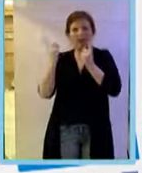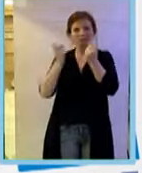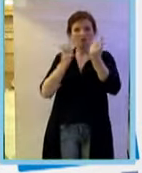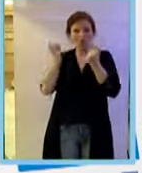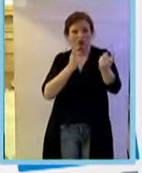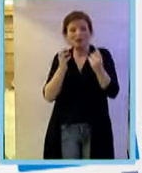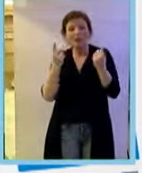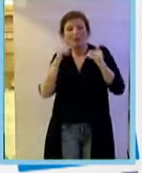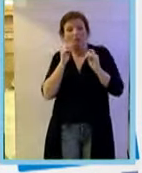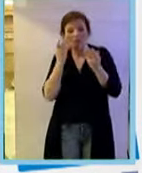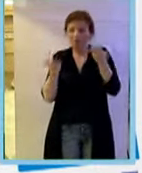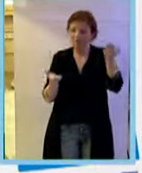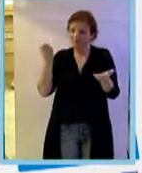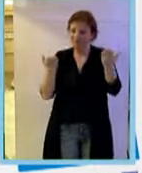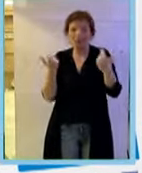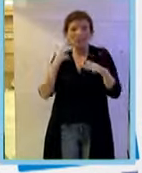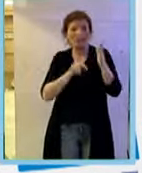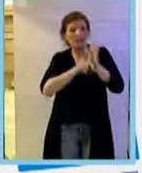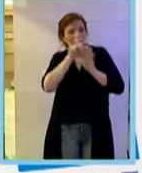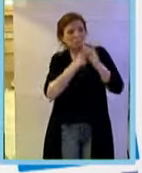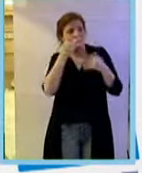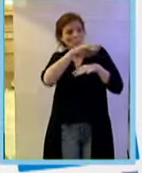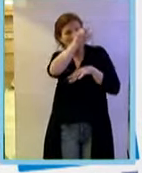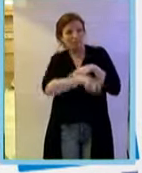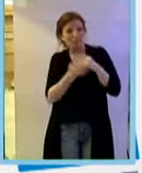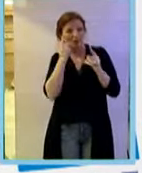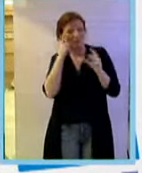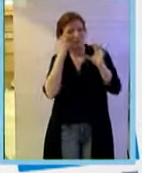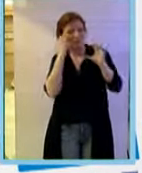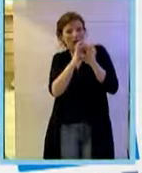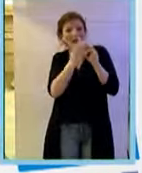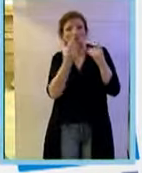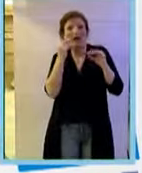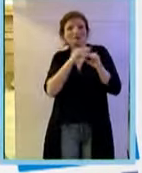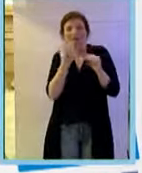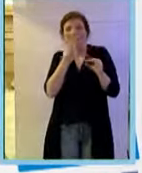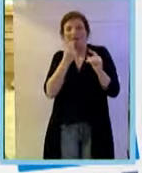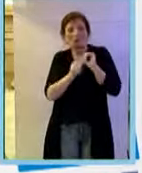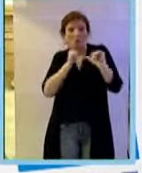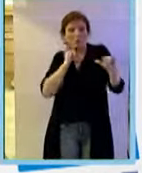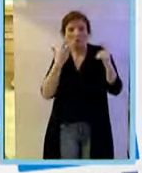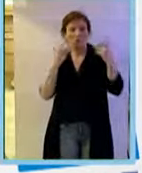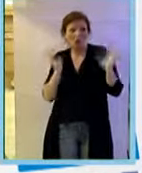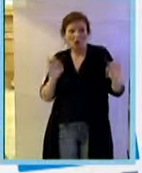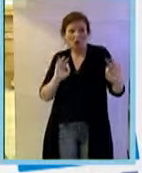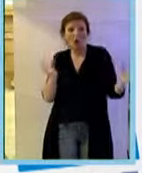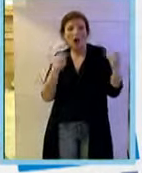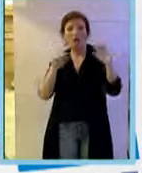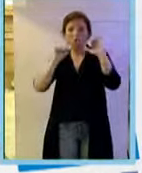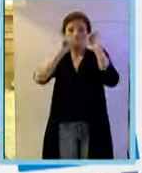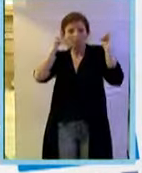comprare l'outcome di un paziente con la generazione della macula prima della disponibilità di questo farmaco e il modeling